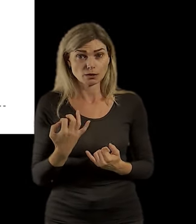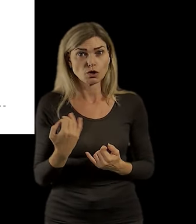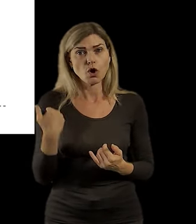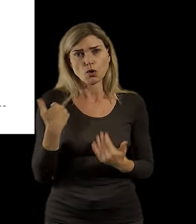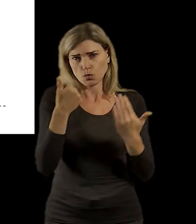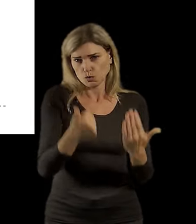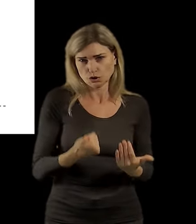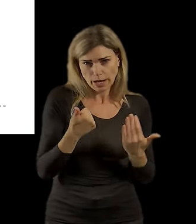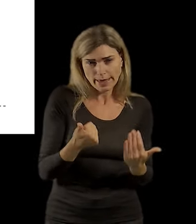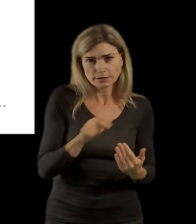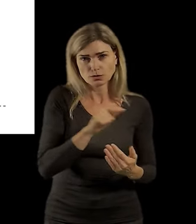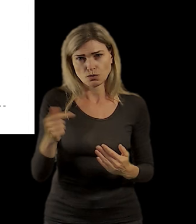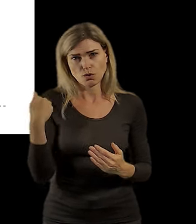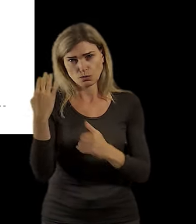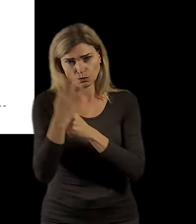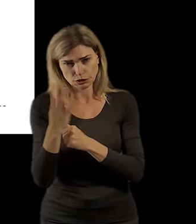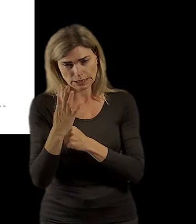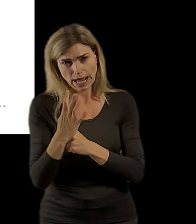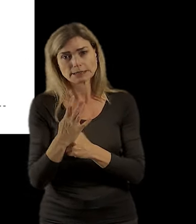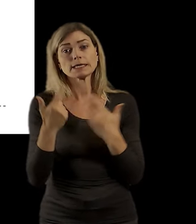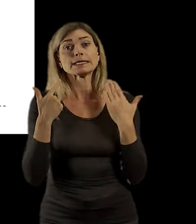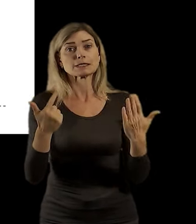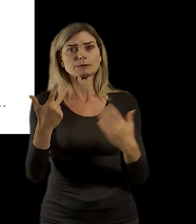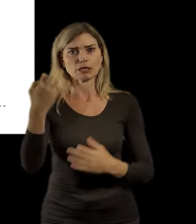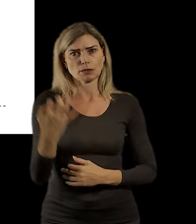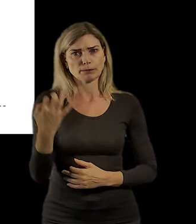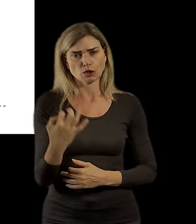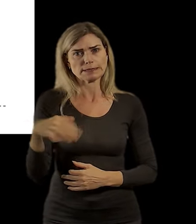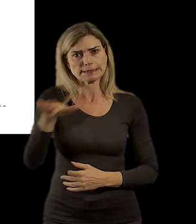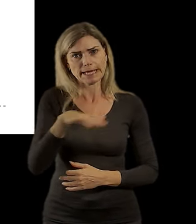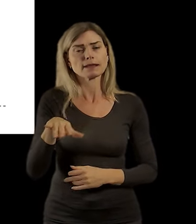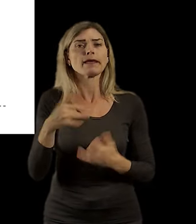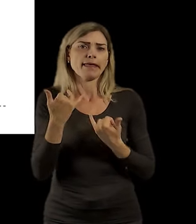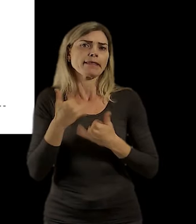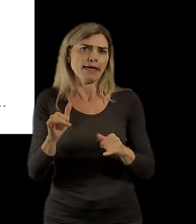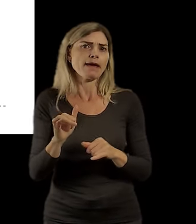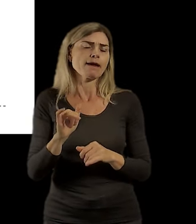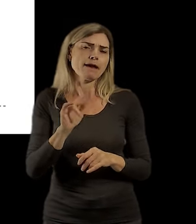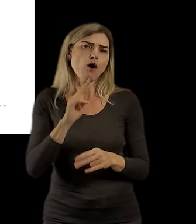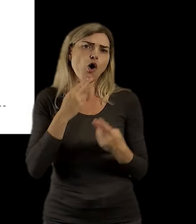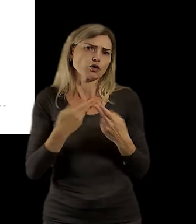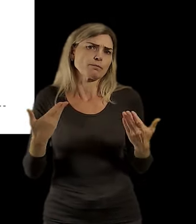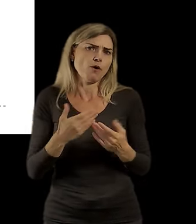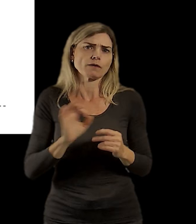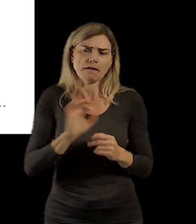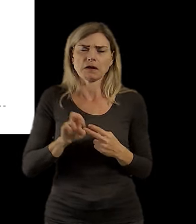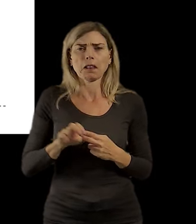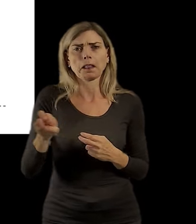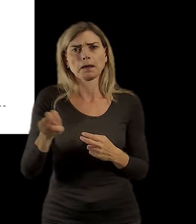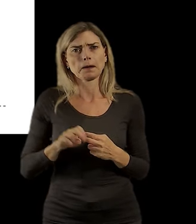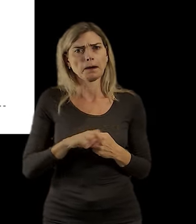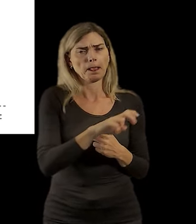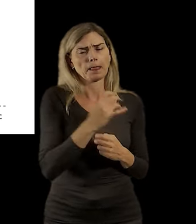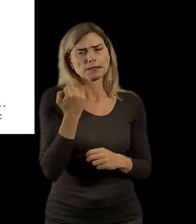až 14 let. 70 protřední dětí v tomto věku bydlí v této ideální docházkové vzdálenosti od základní